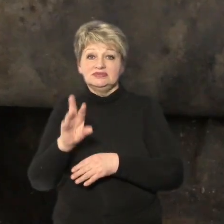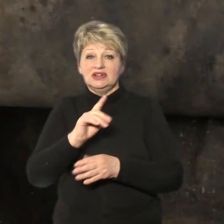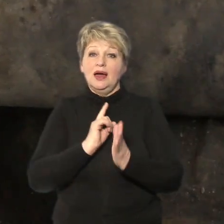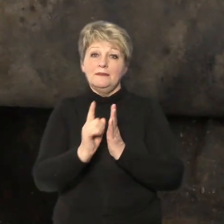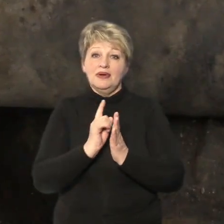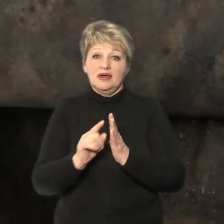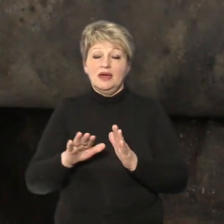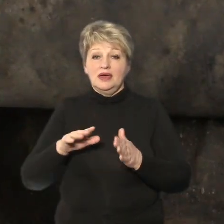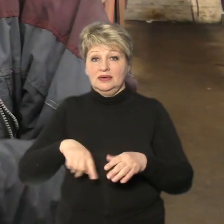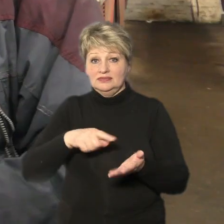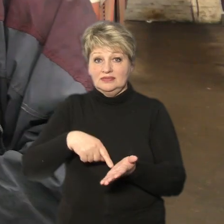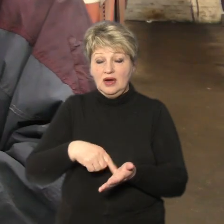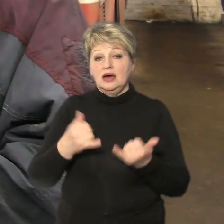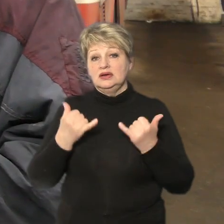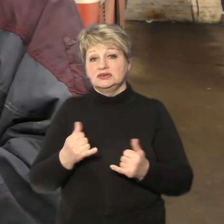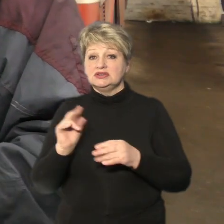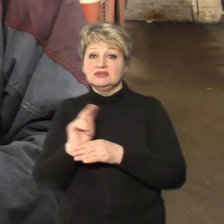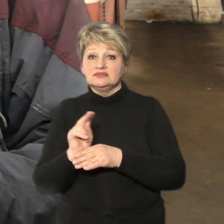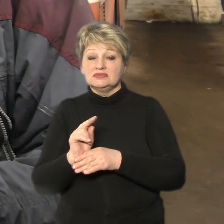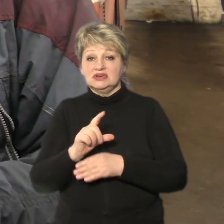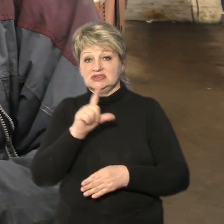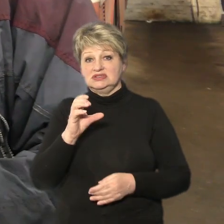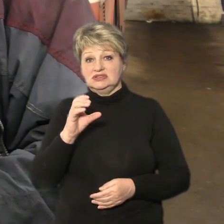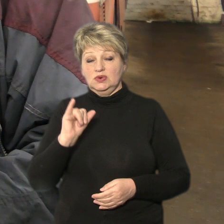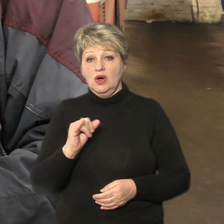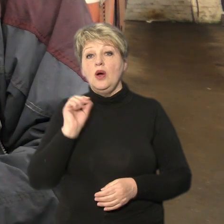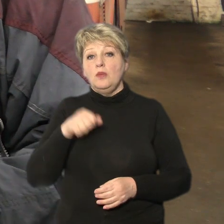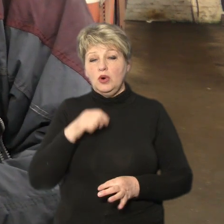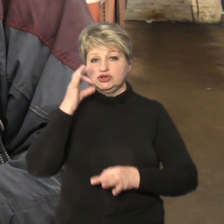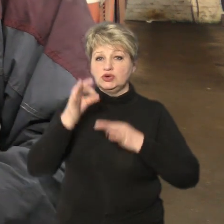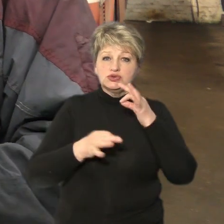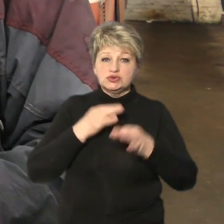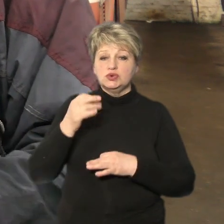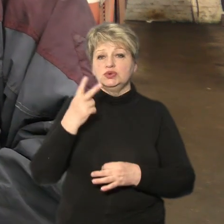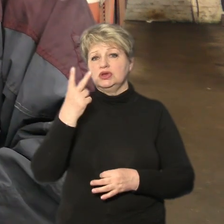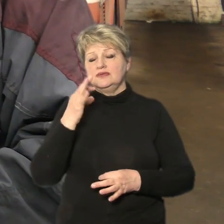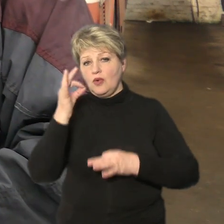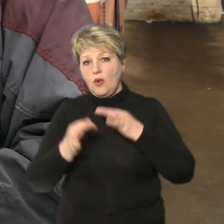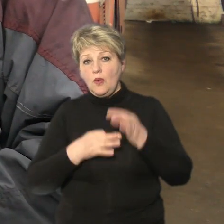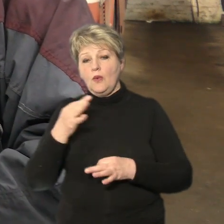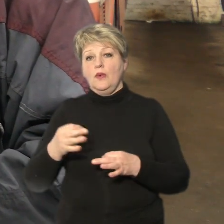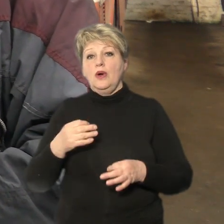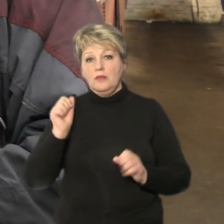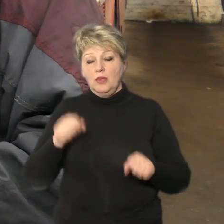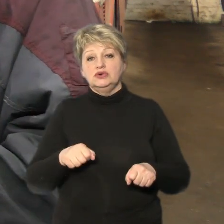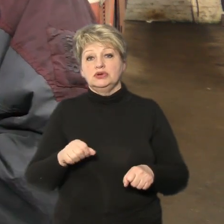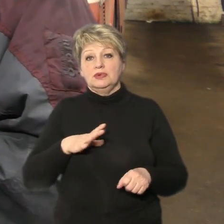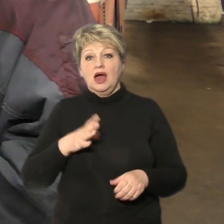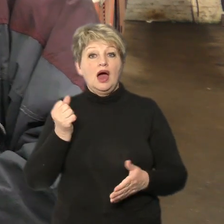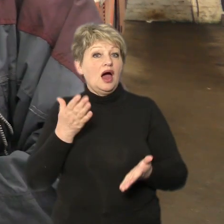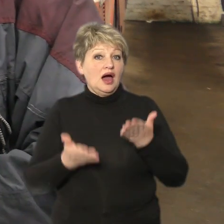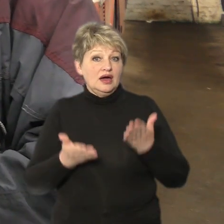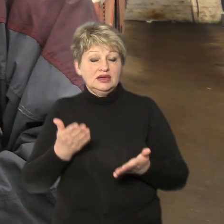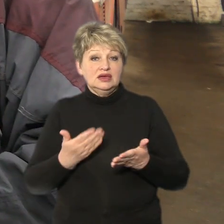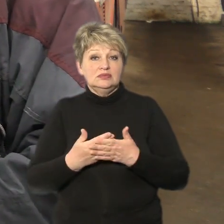нині ще й лагодять для ЗСУ. Поточні ремонти, то можна сутки, можна двоє, обов'язково таке время обходиться. А якщо вже,